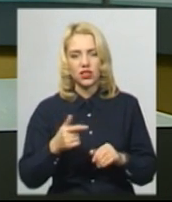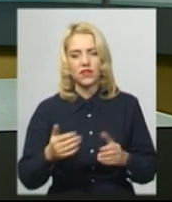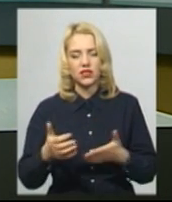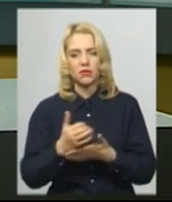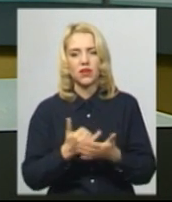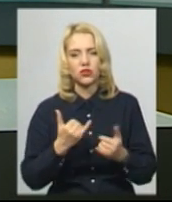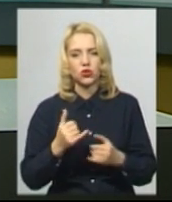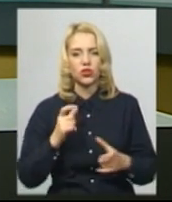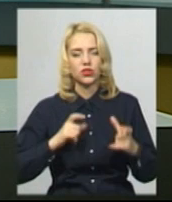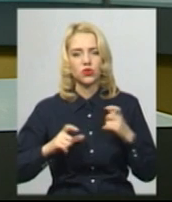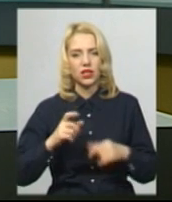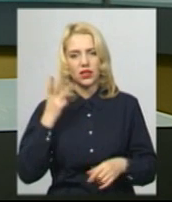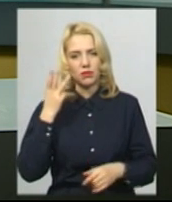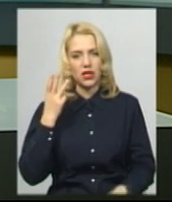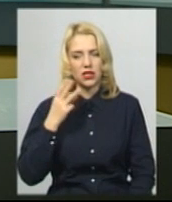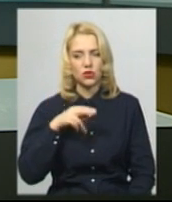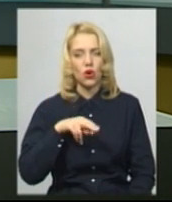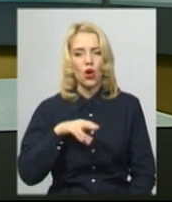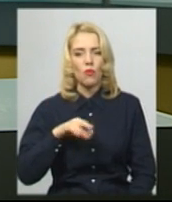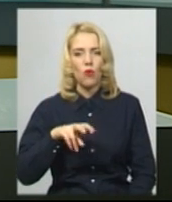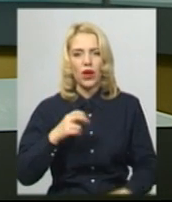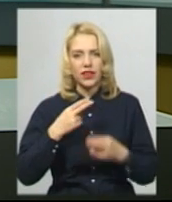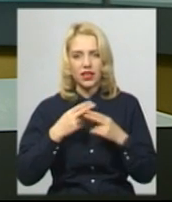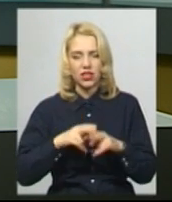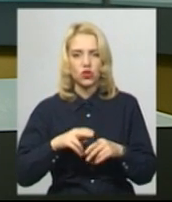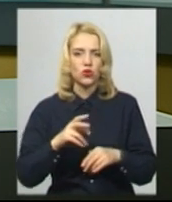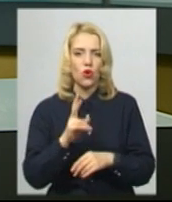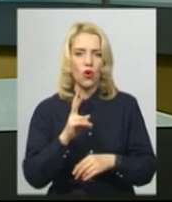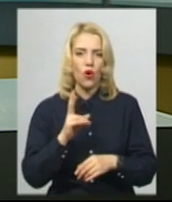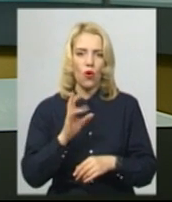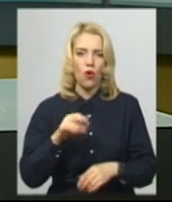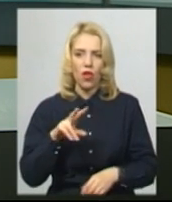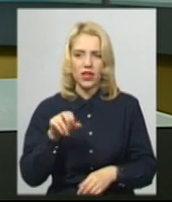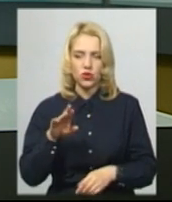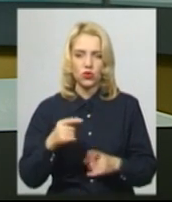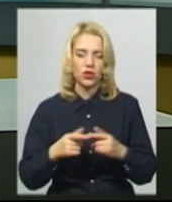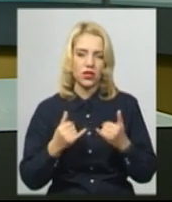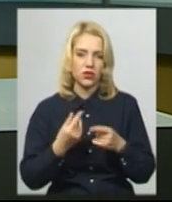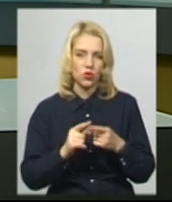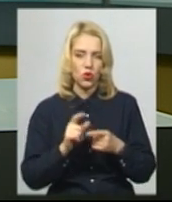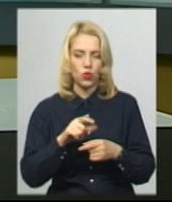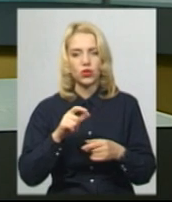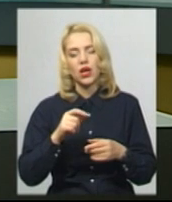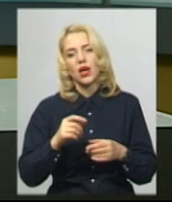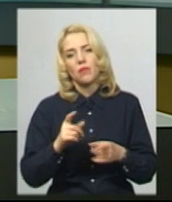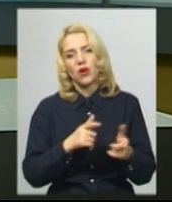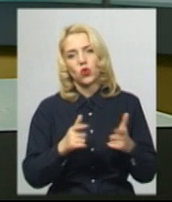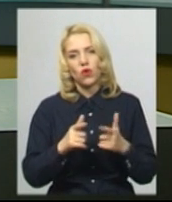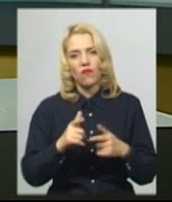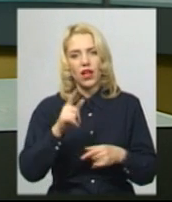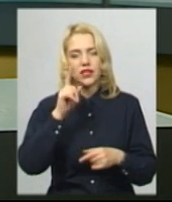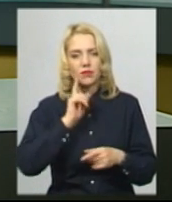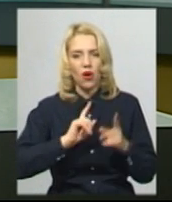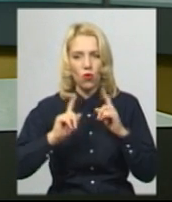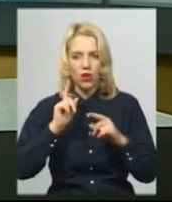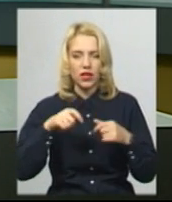Хмельницького політихічного коледжу на благодійному ярмарку. Для цього молоді люди приготували смаколики та продавали їх усім бажаючим.